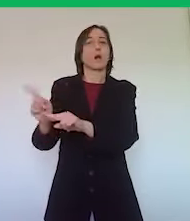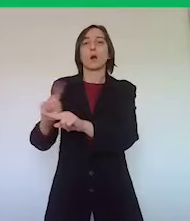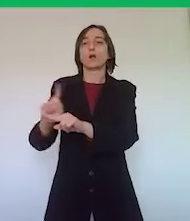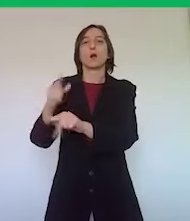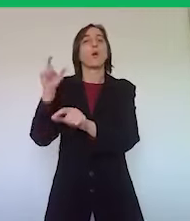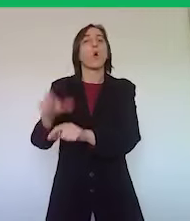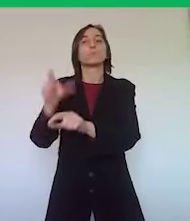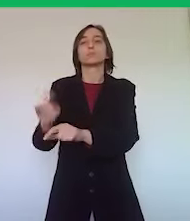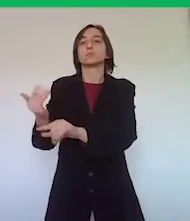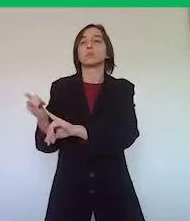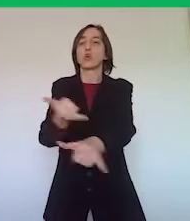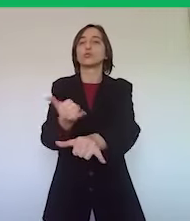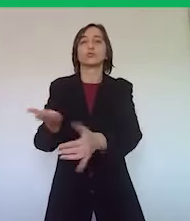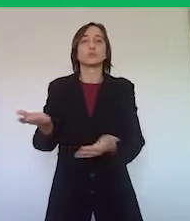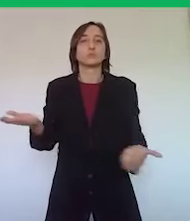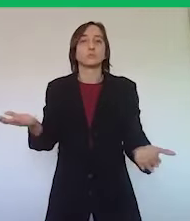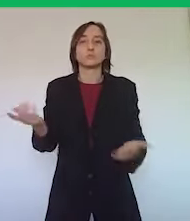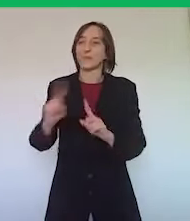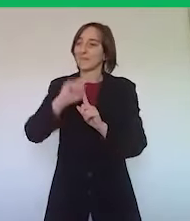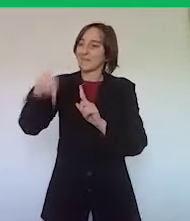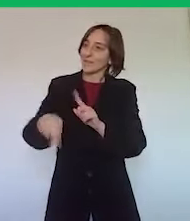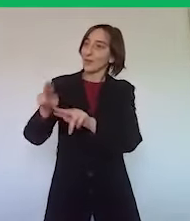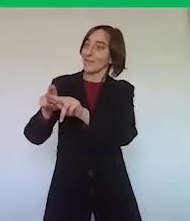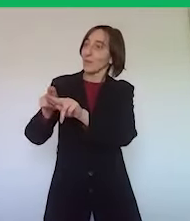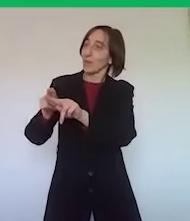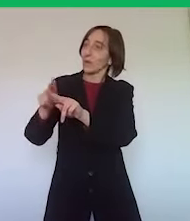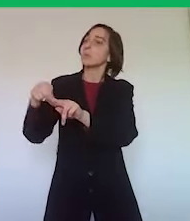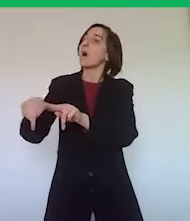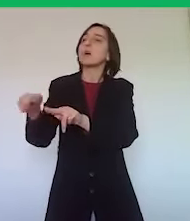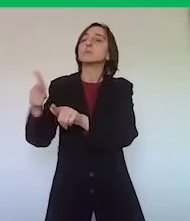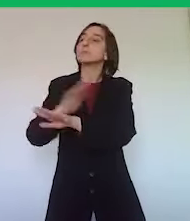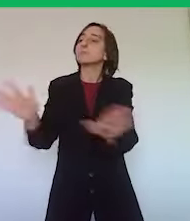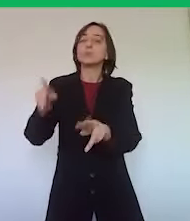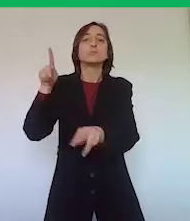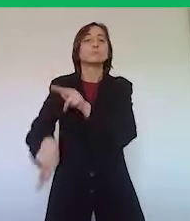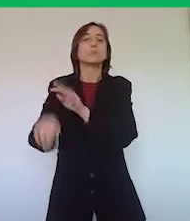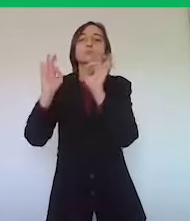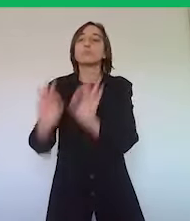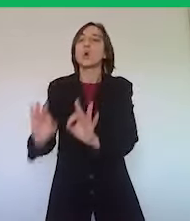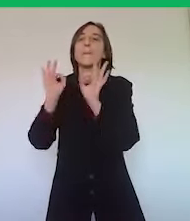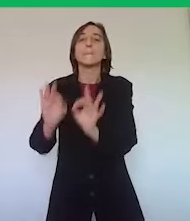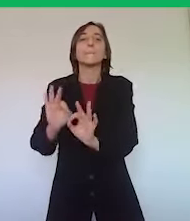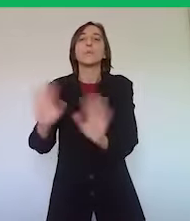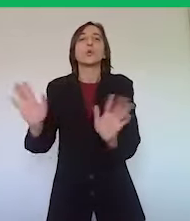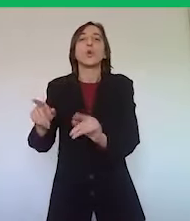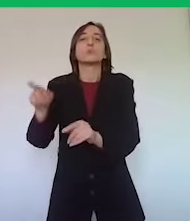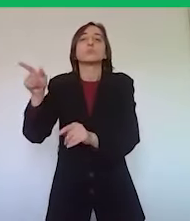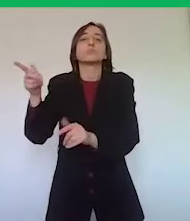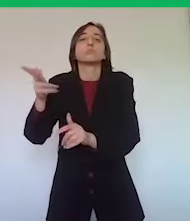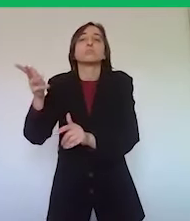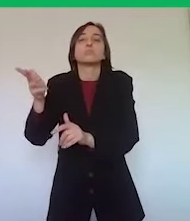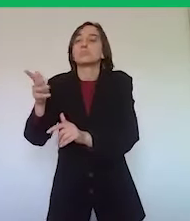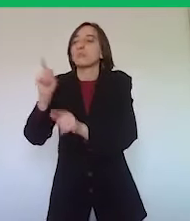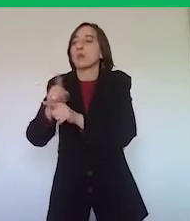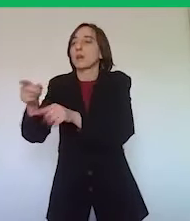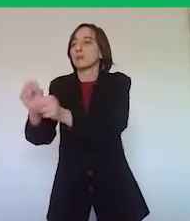propria abitazione in cui ha soggiornato fino a questo momento e quindi si dovesse trovare nelle condizioni di